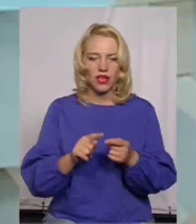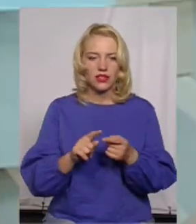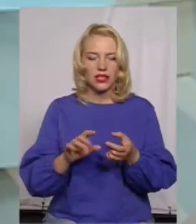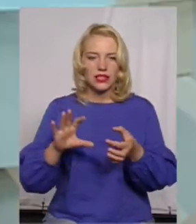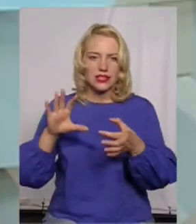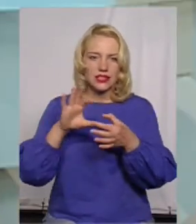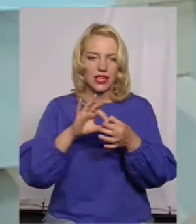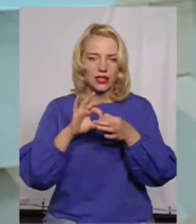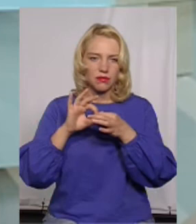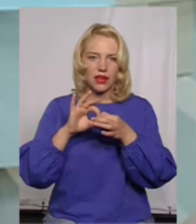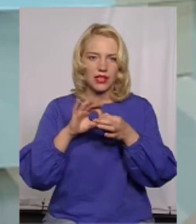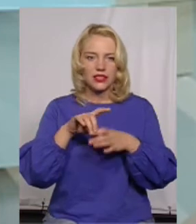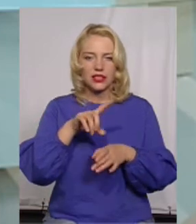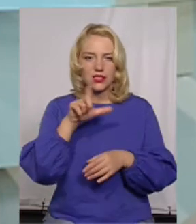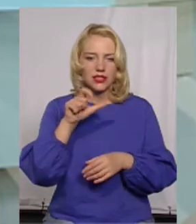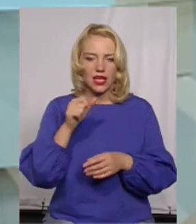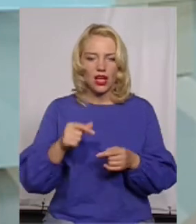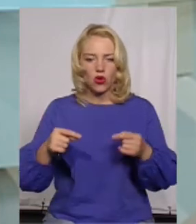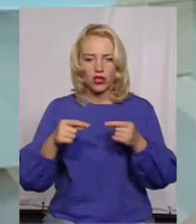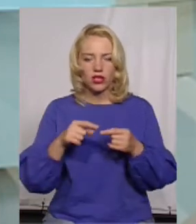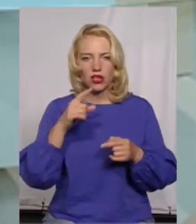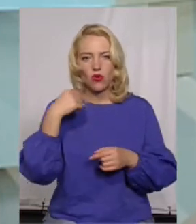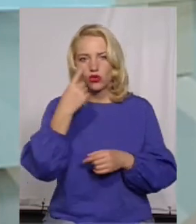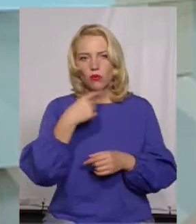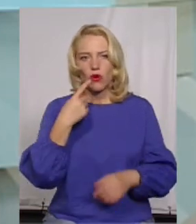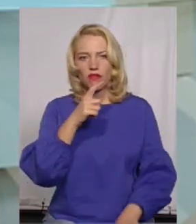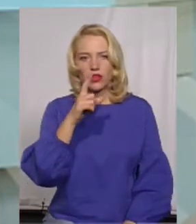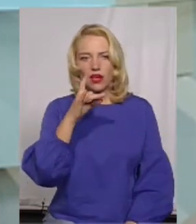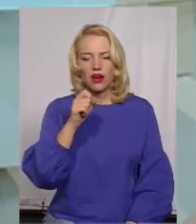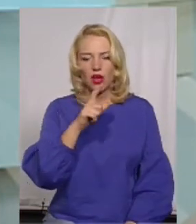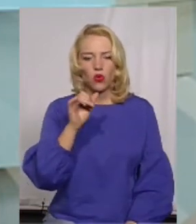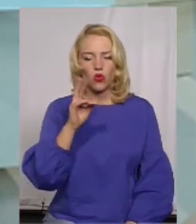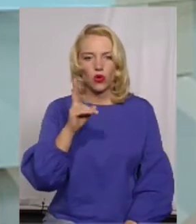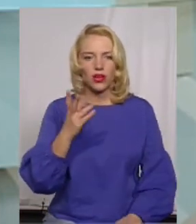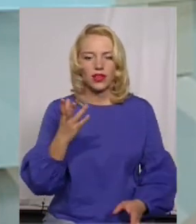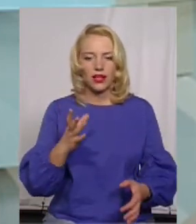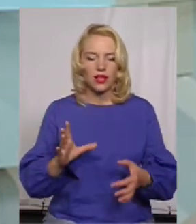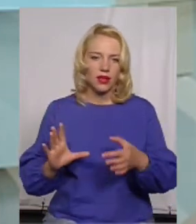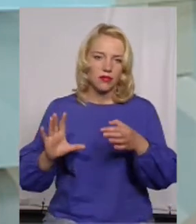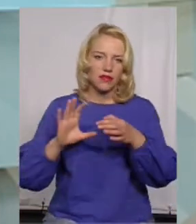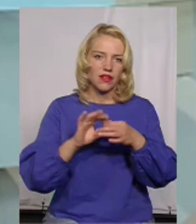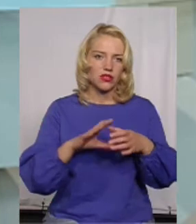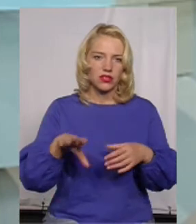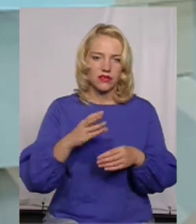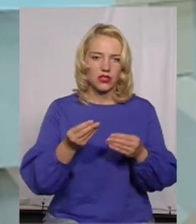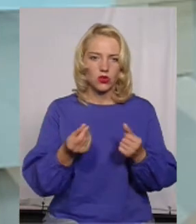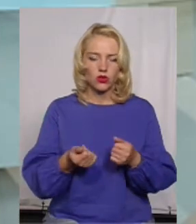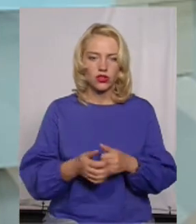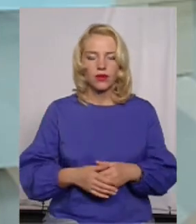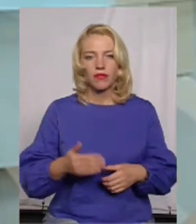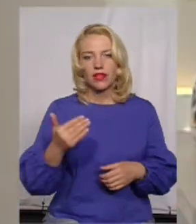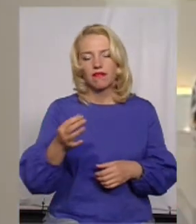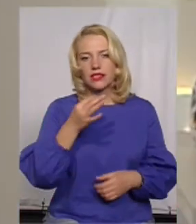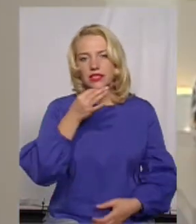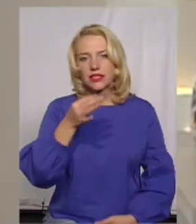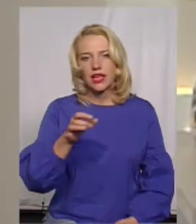закріпляється за конкретним особовим рахунком, до якого потім підв'язуються оці оці кошти і ці куби. Ви